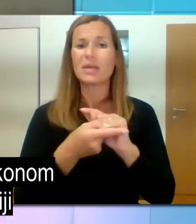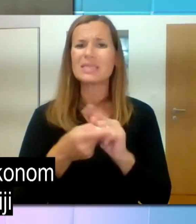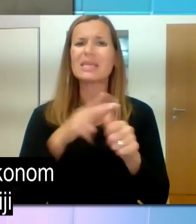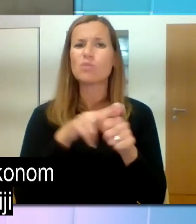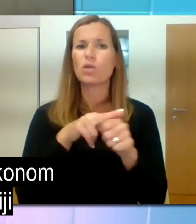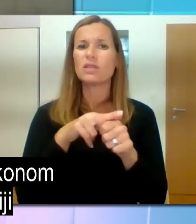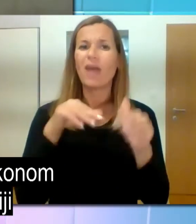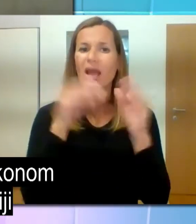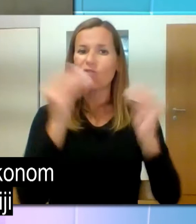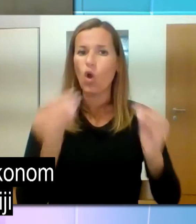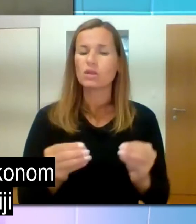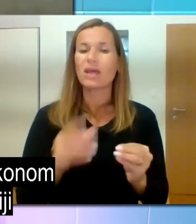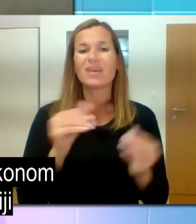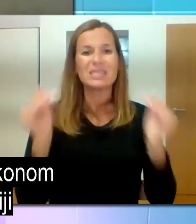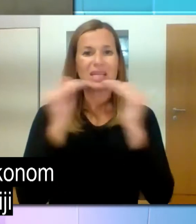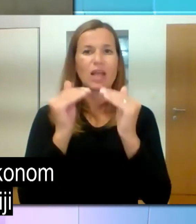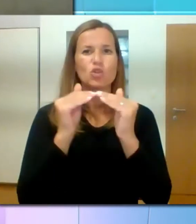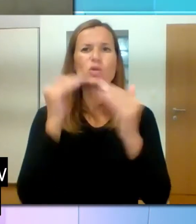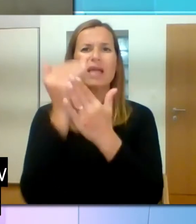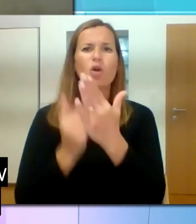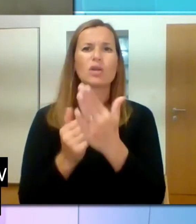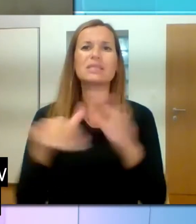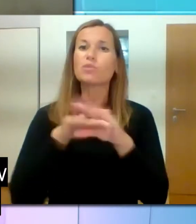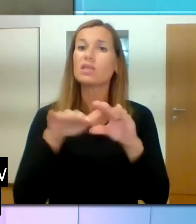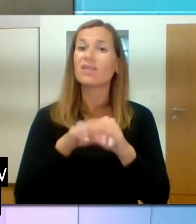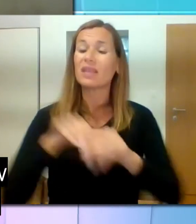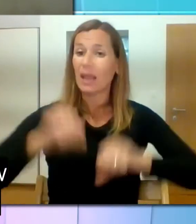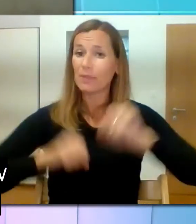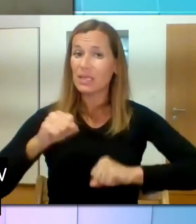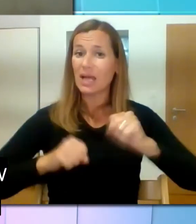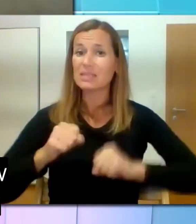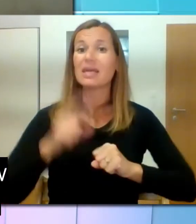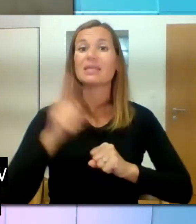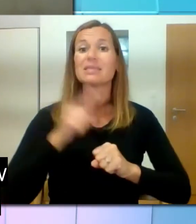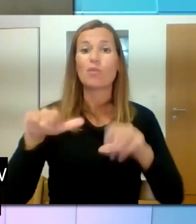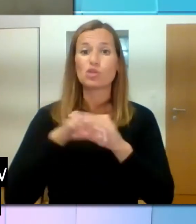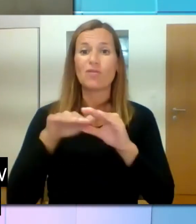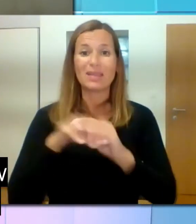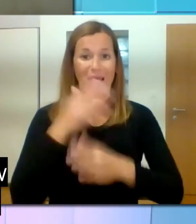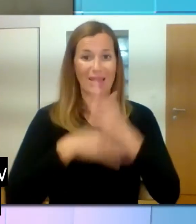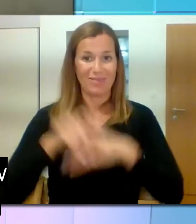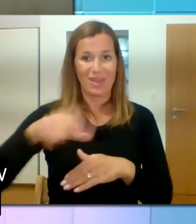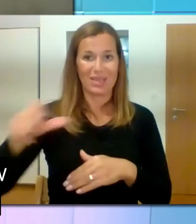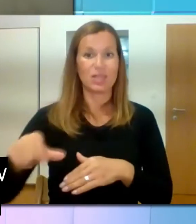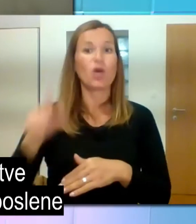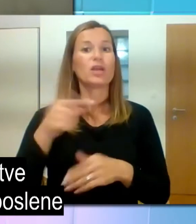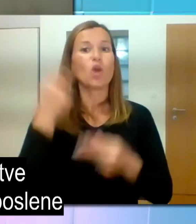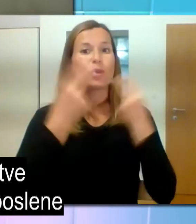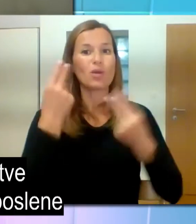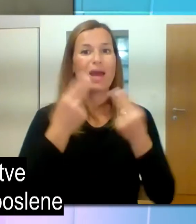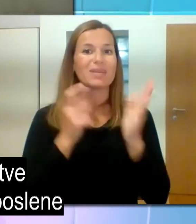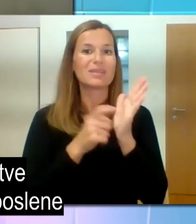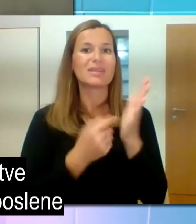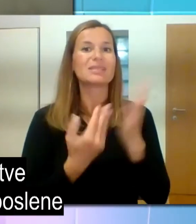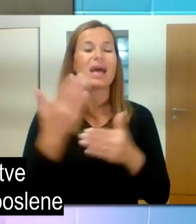skladno z zakonom o zaposlitveni rehabilitaciji in zaposlovanja invalidov, ter obravnava zahtevke